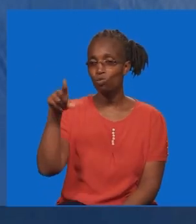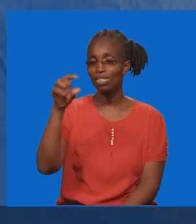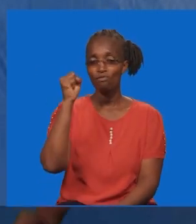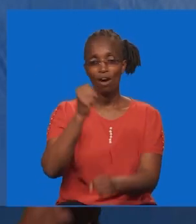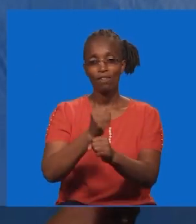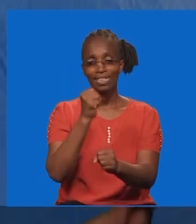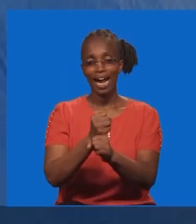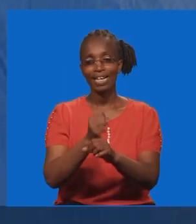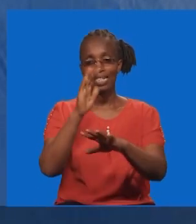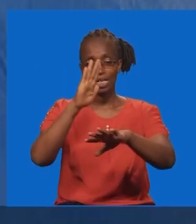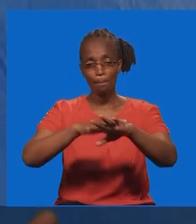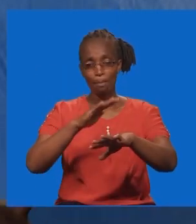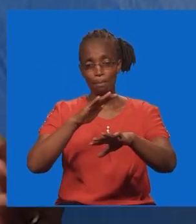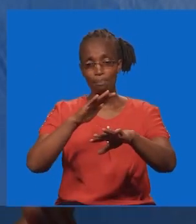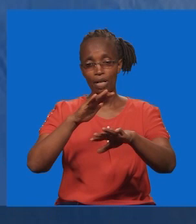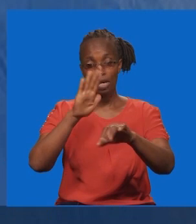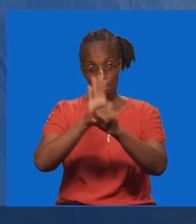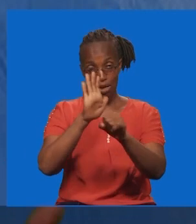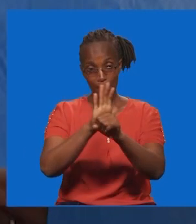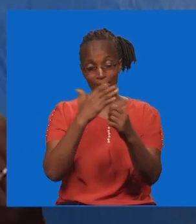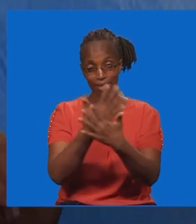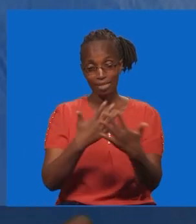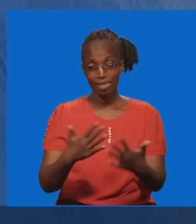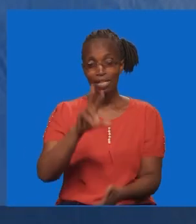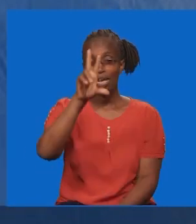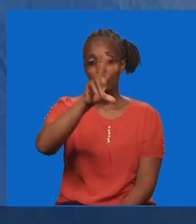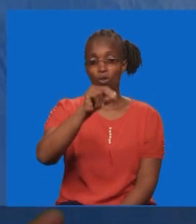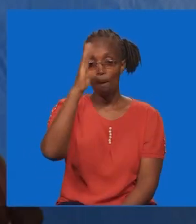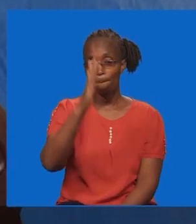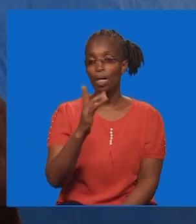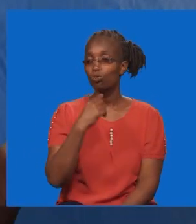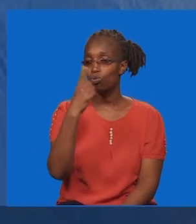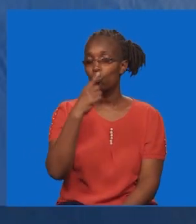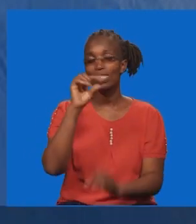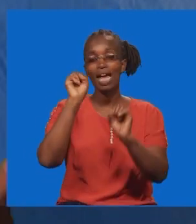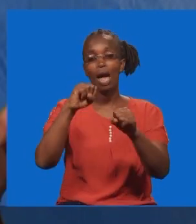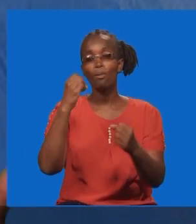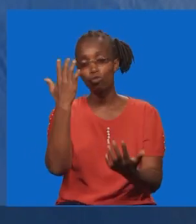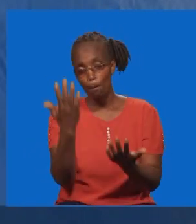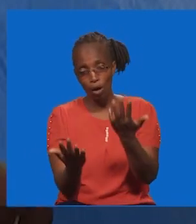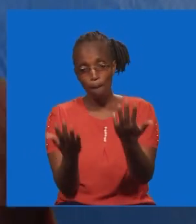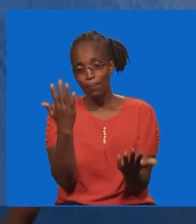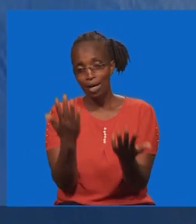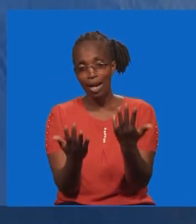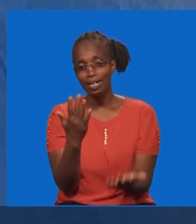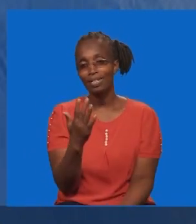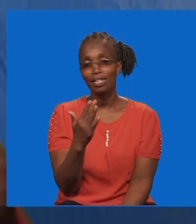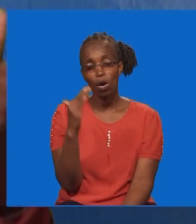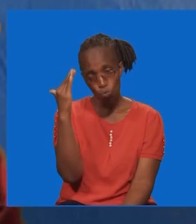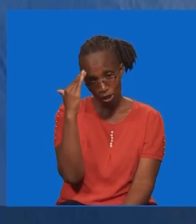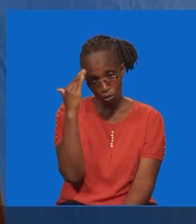wangu. Umefanya kwa wingi. Miujiza yako na mawazo yako kwetu. Akuna awezae kufananishwa nawe.